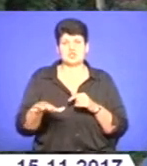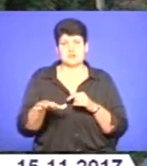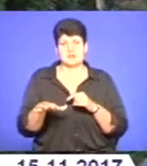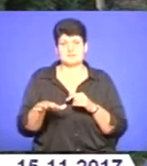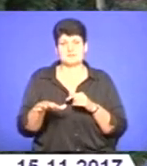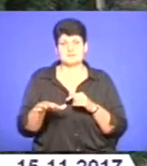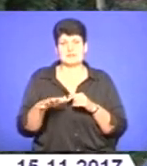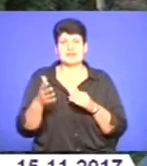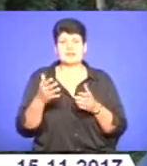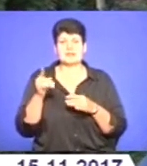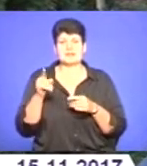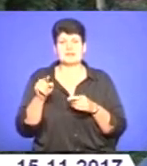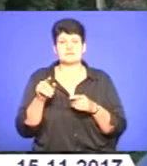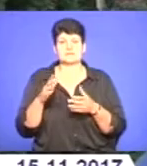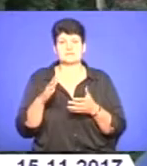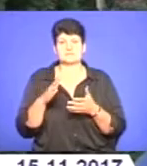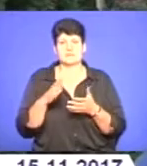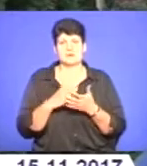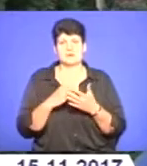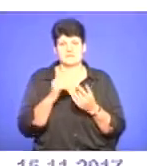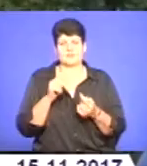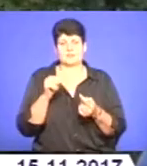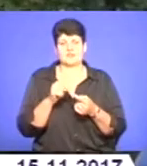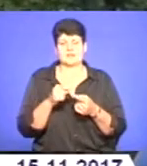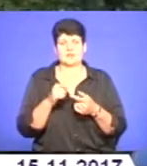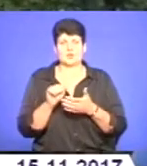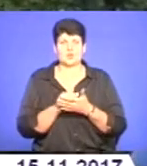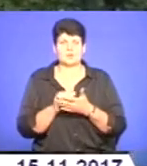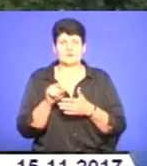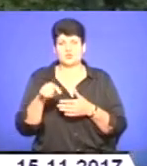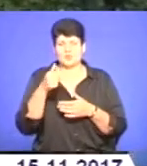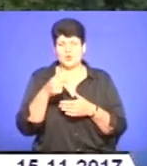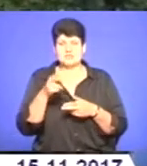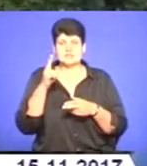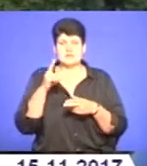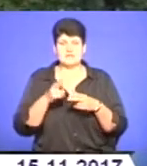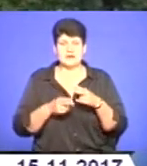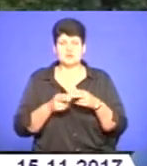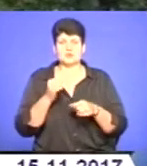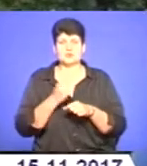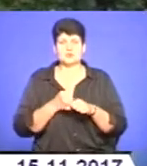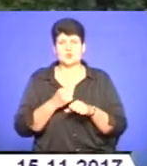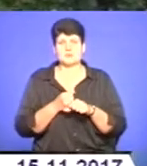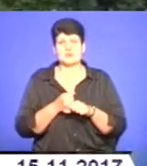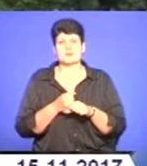які ним володіють, мають відповідні на це документи. В цьому році завершено розроблення